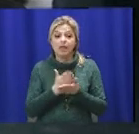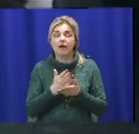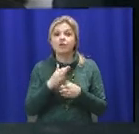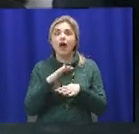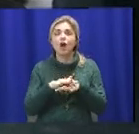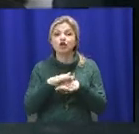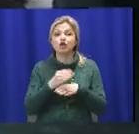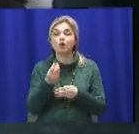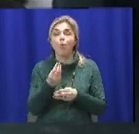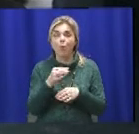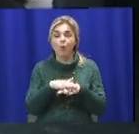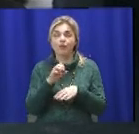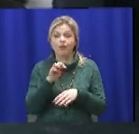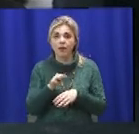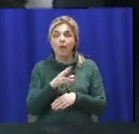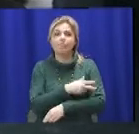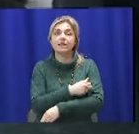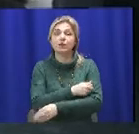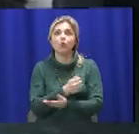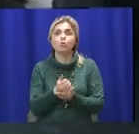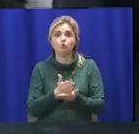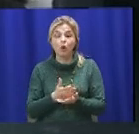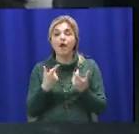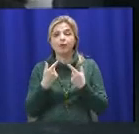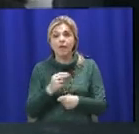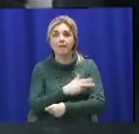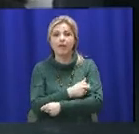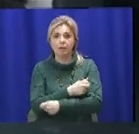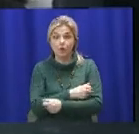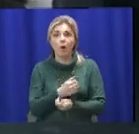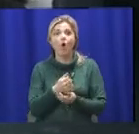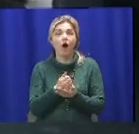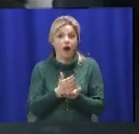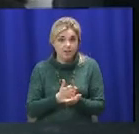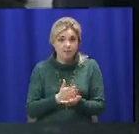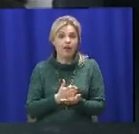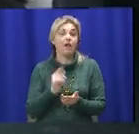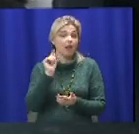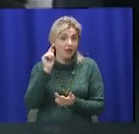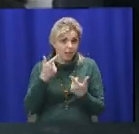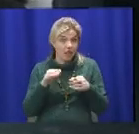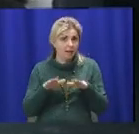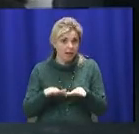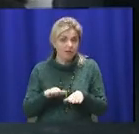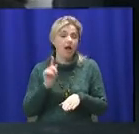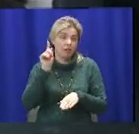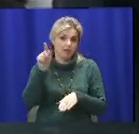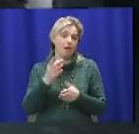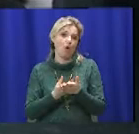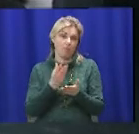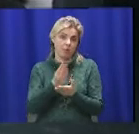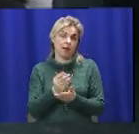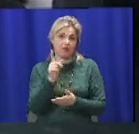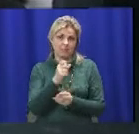медицинской услуги. Где медицинская услуга оказывается, там происходит оплата за эту медицинскую